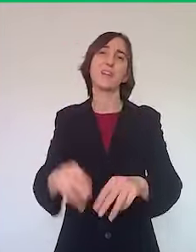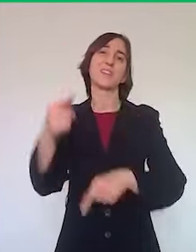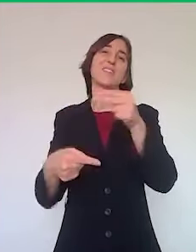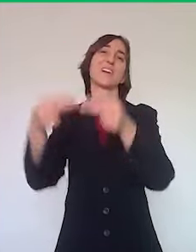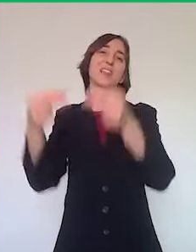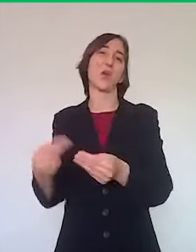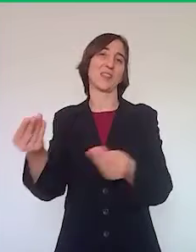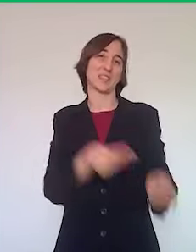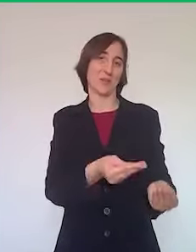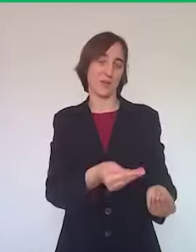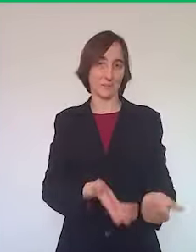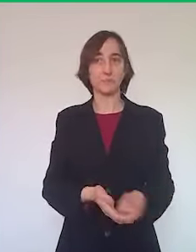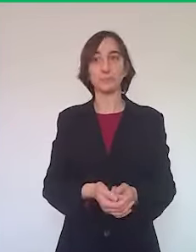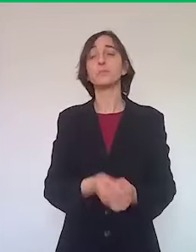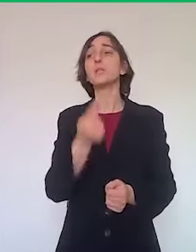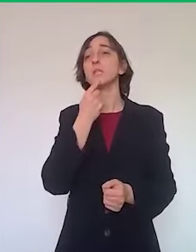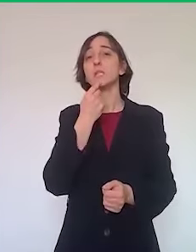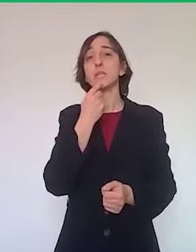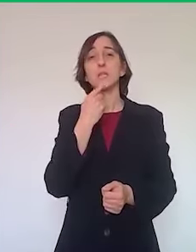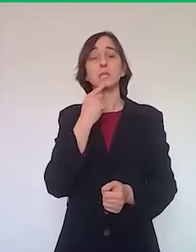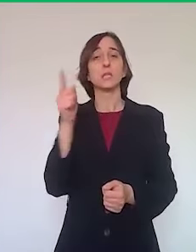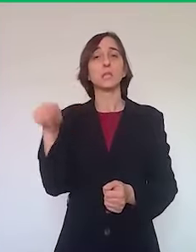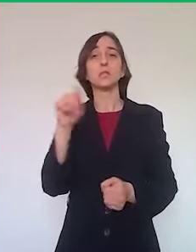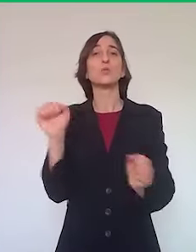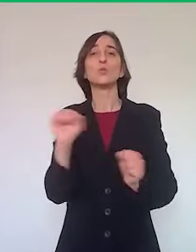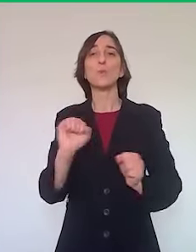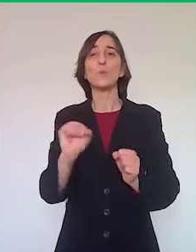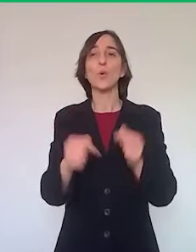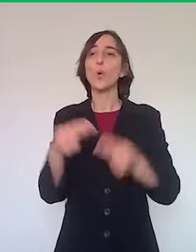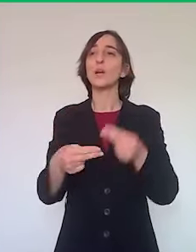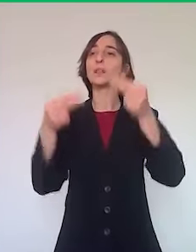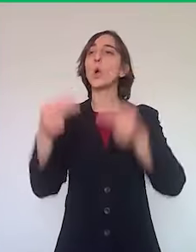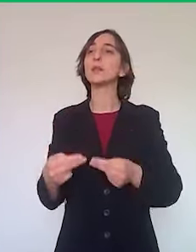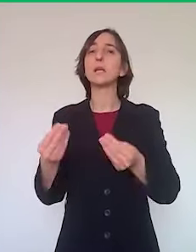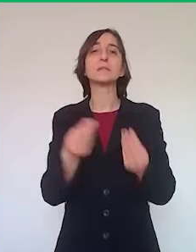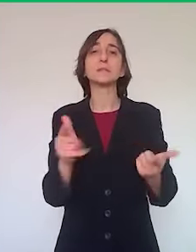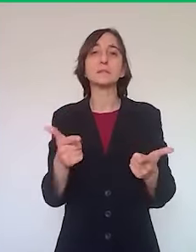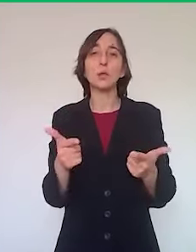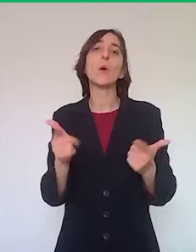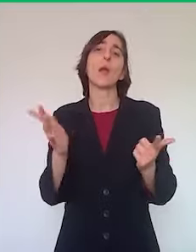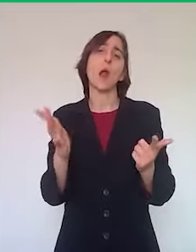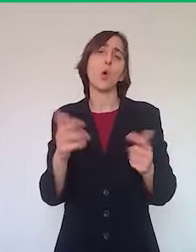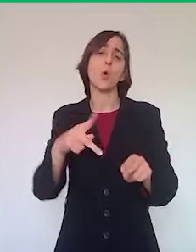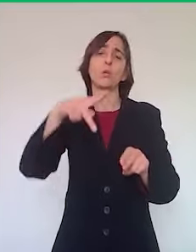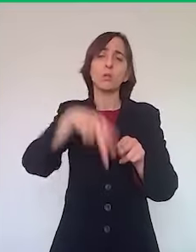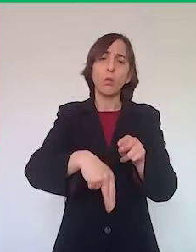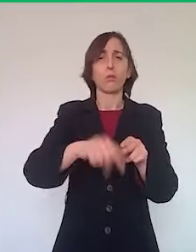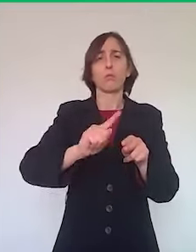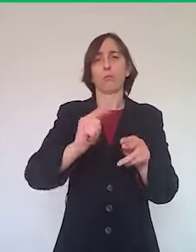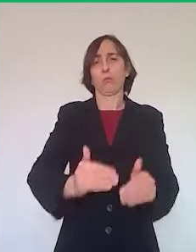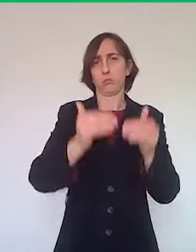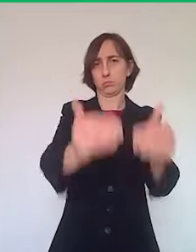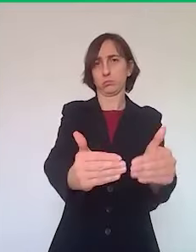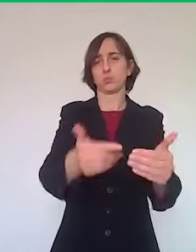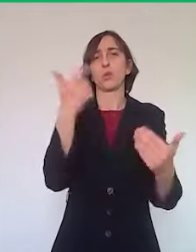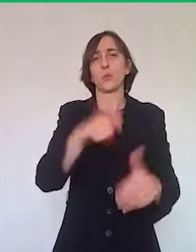Per chi non può presentare la rendicontazione, proroghiamo i termini perché quelle risorse vogliamo che effettivamente arrivino ai cittadini,